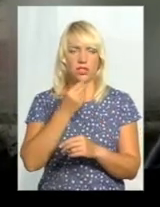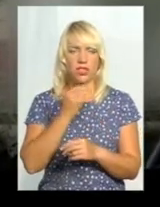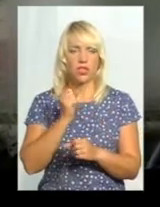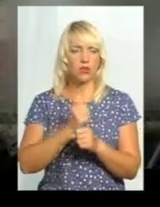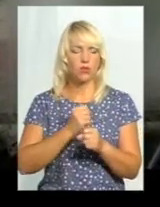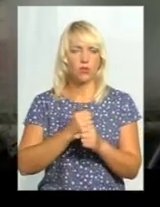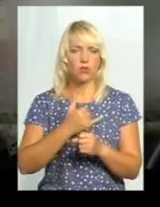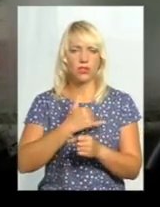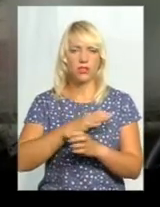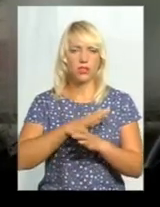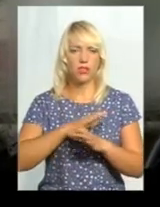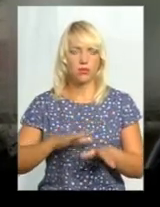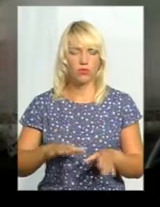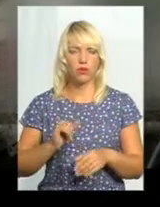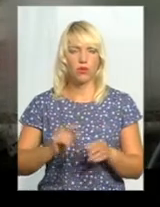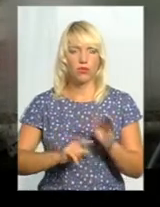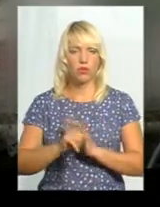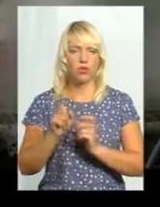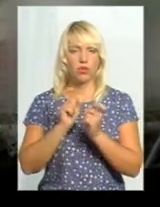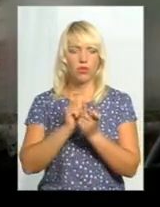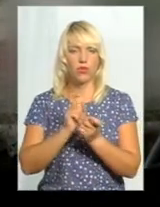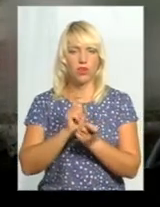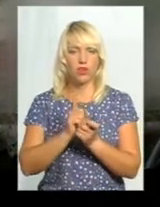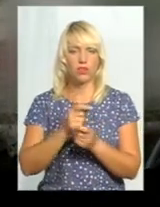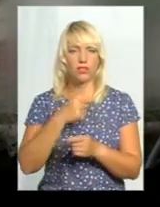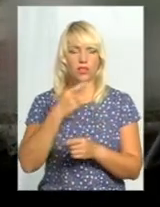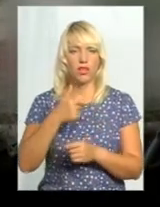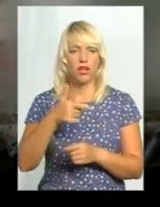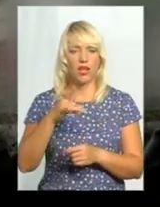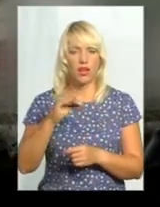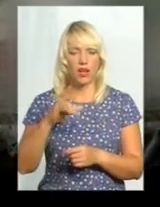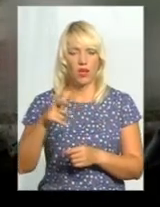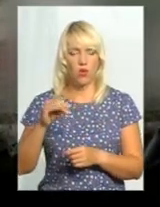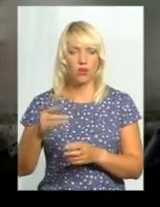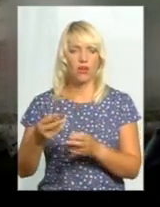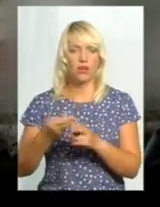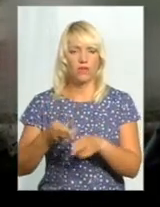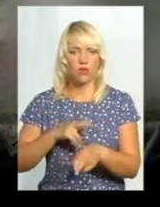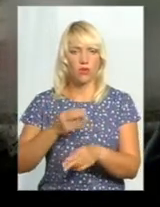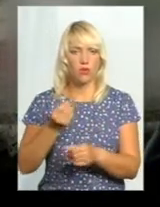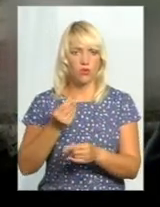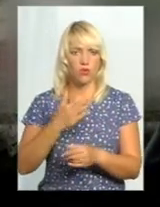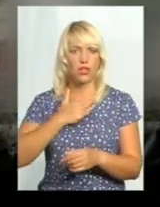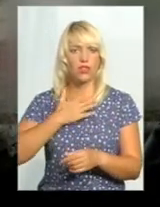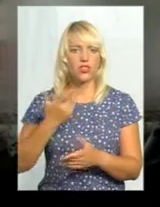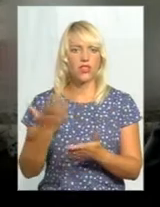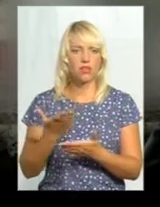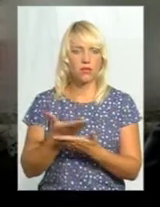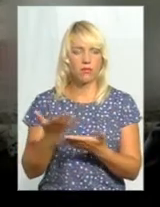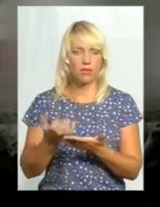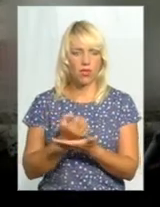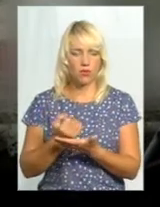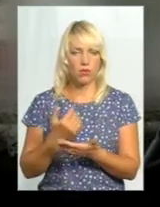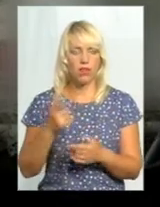не було. Ми почали з нею ругатися, що Ліною повернули хотя б ті гроші, які Крегор казав, що вислав нам в Германію, а там добра сума